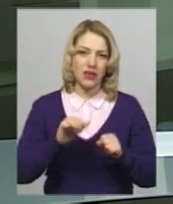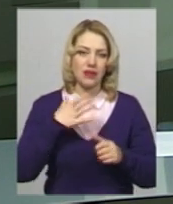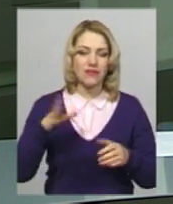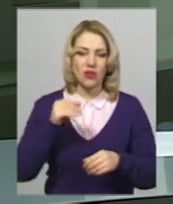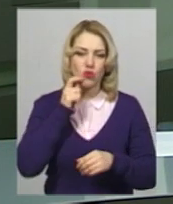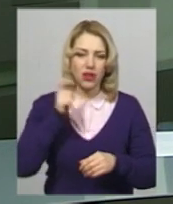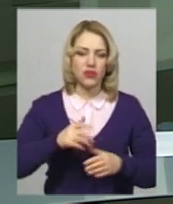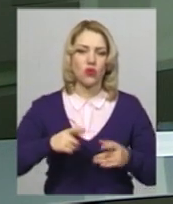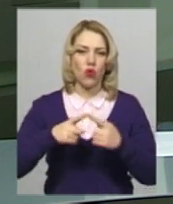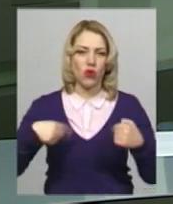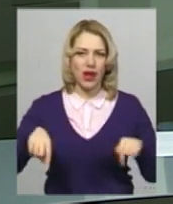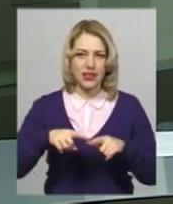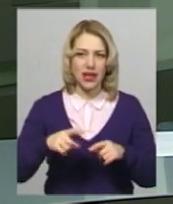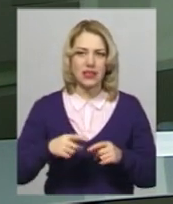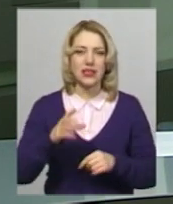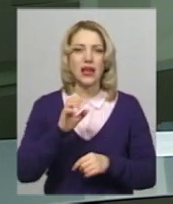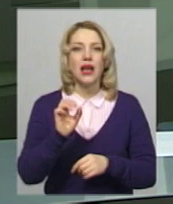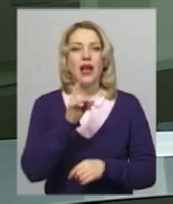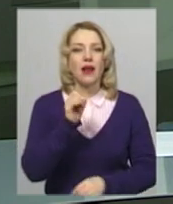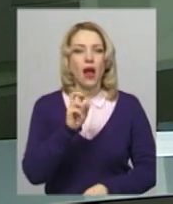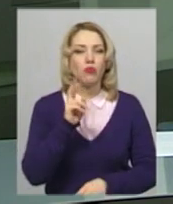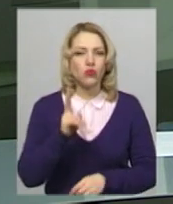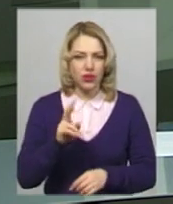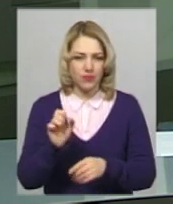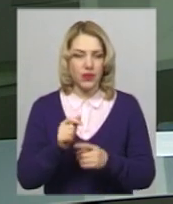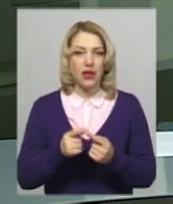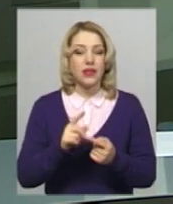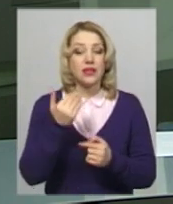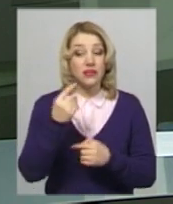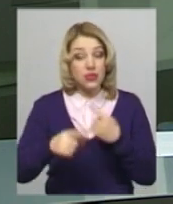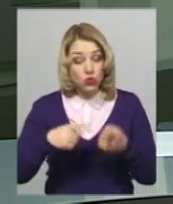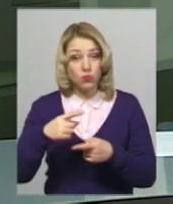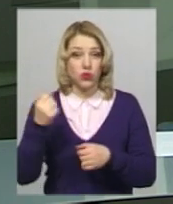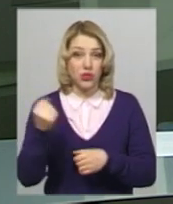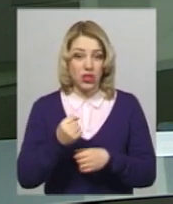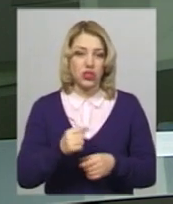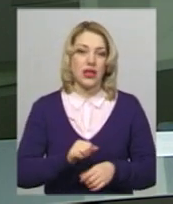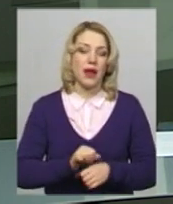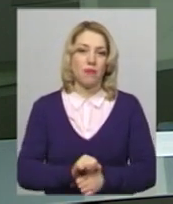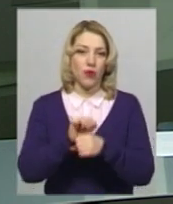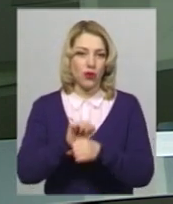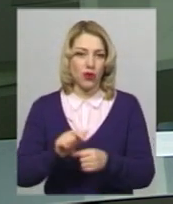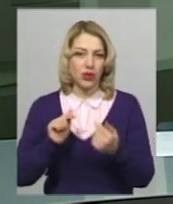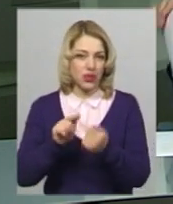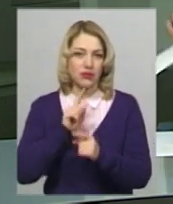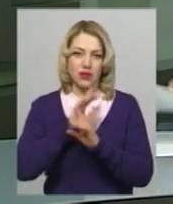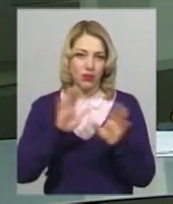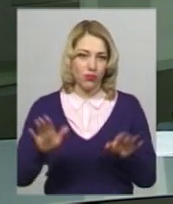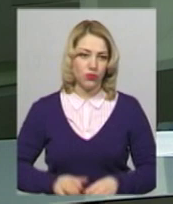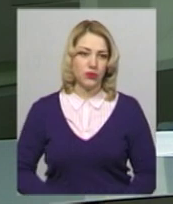Автоєвросила Хмельниччина Руслан Рябук. За його словами, наступного тижня акцій протесту також не планують.